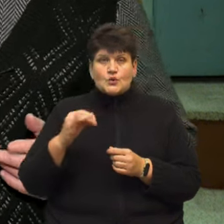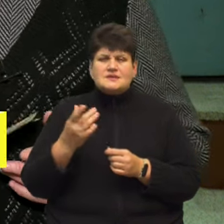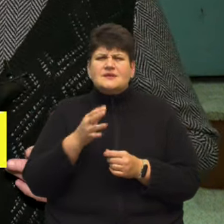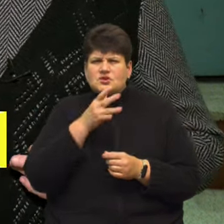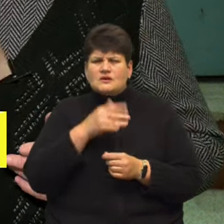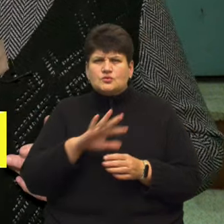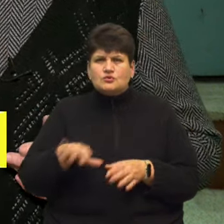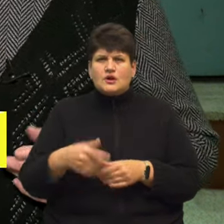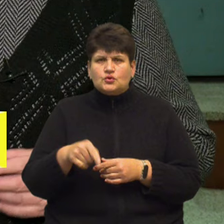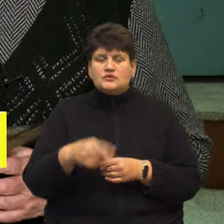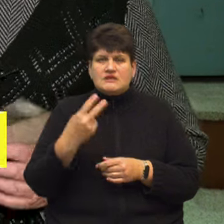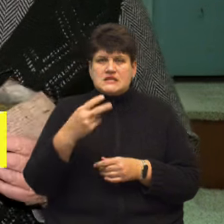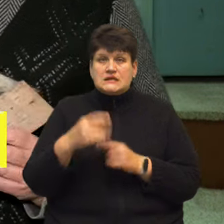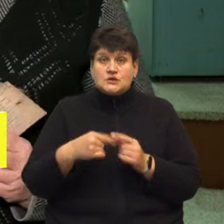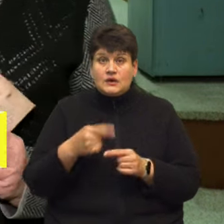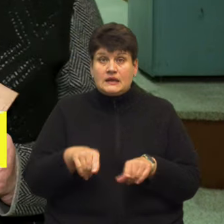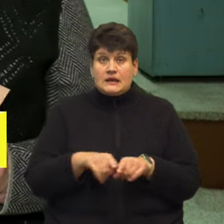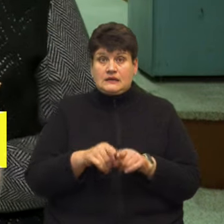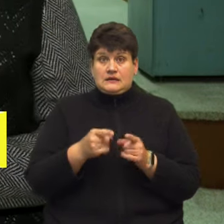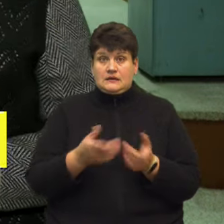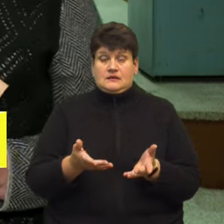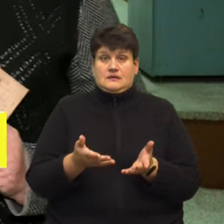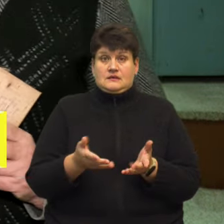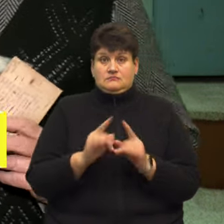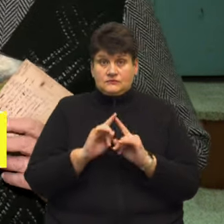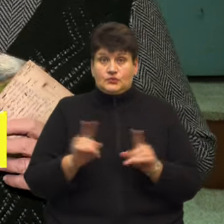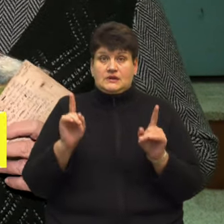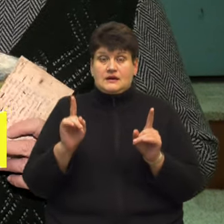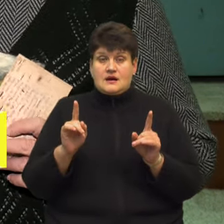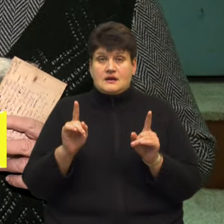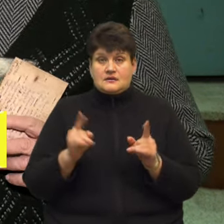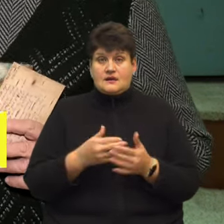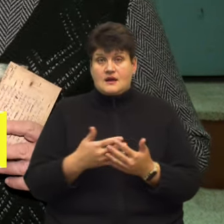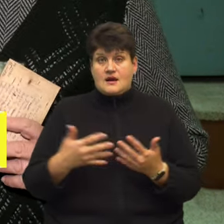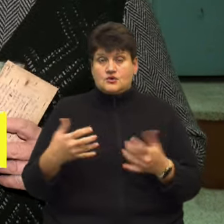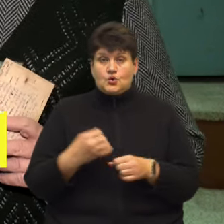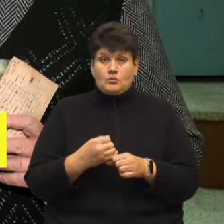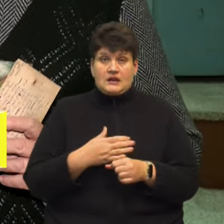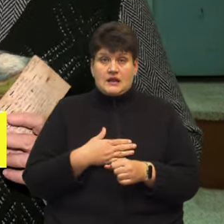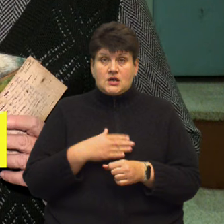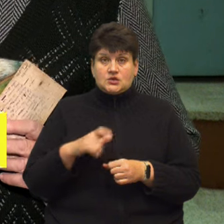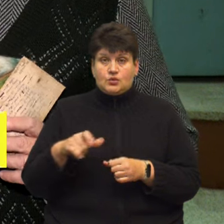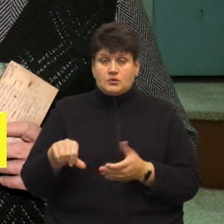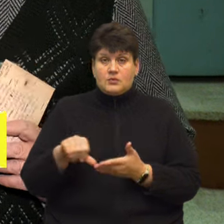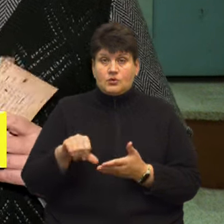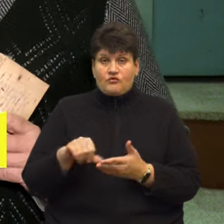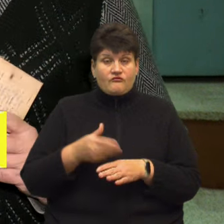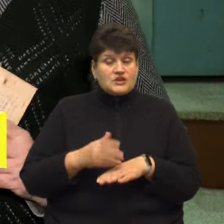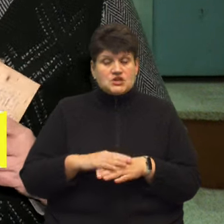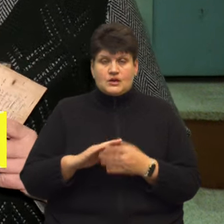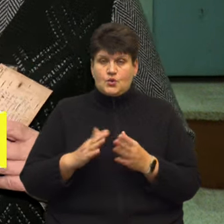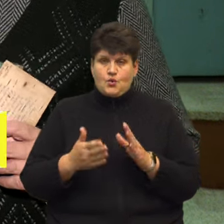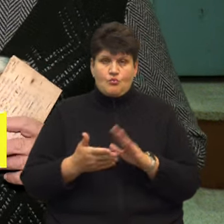А тут 20-те століття і от такі унікальні речі робили наші люди, перебуваючи в тяжких умовах,